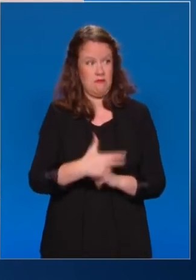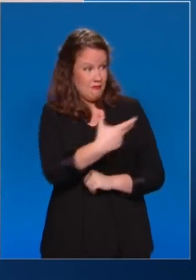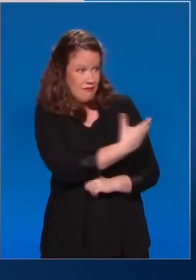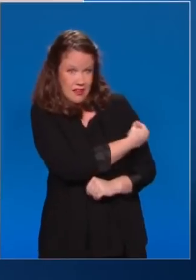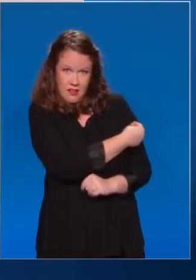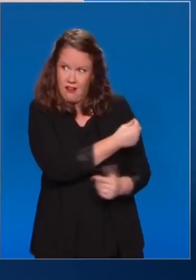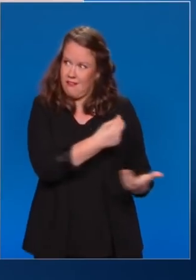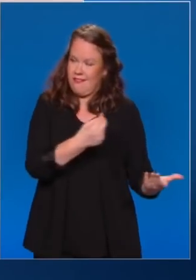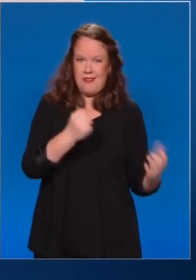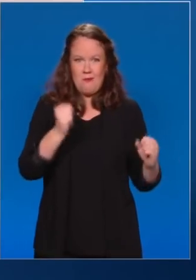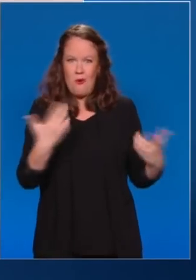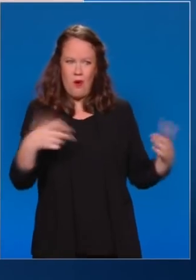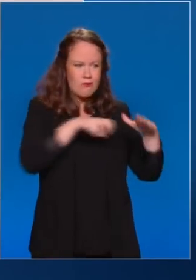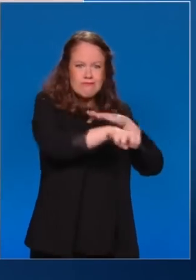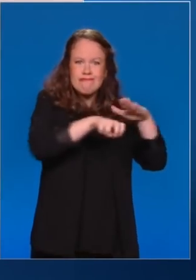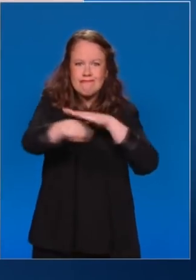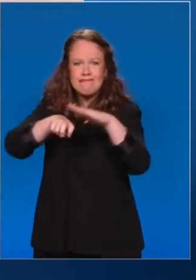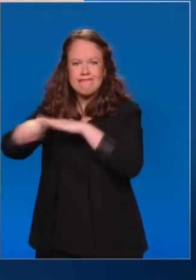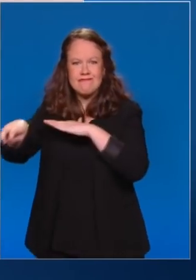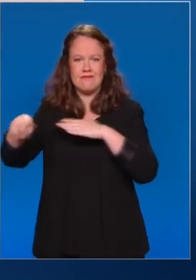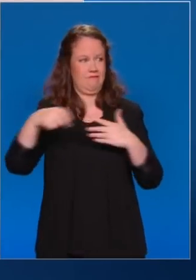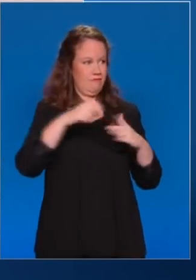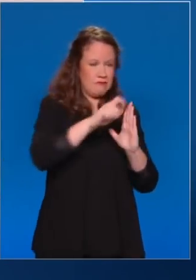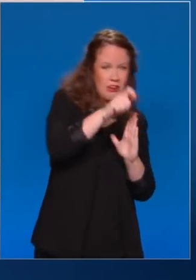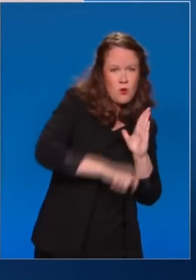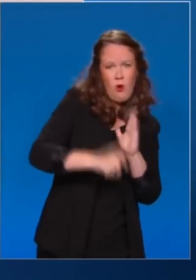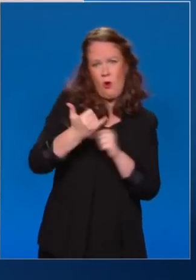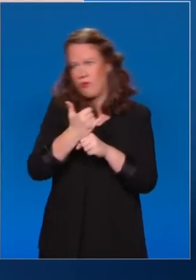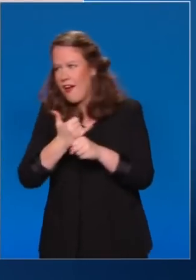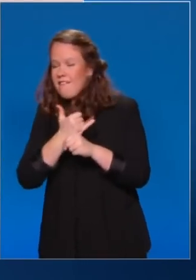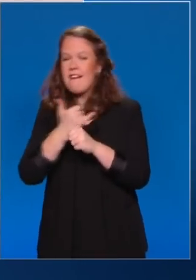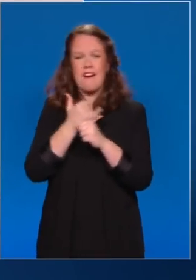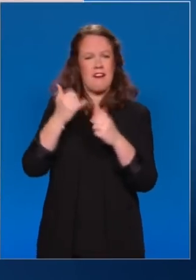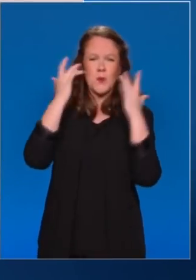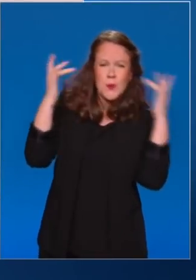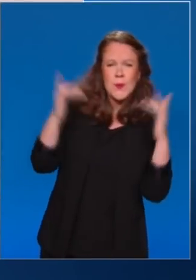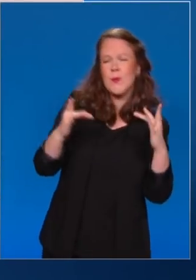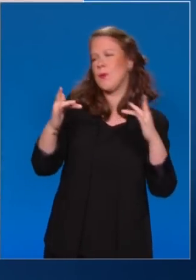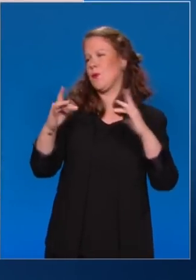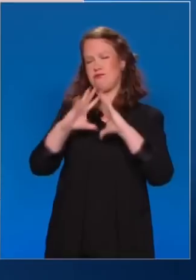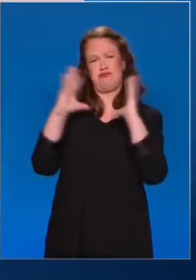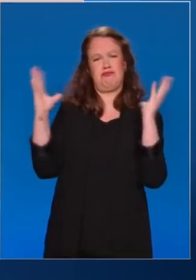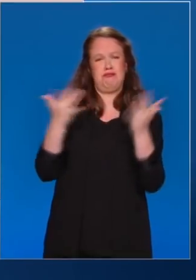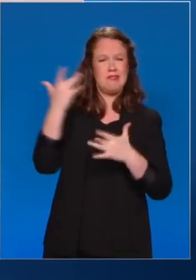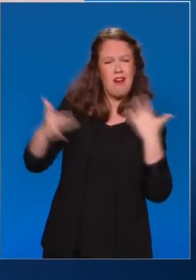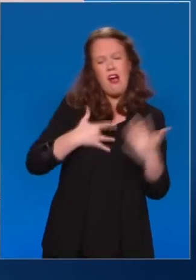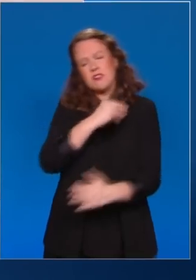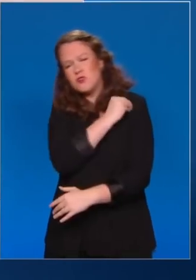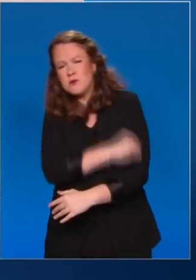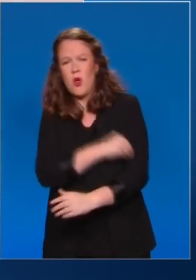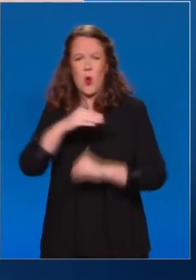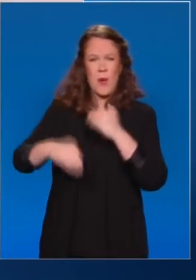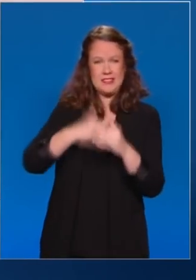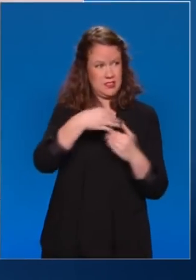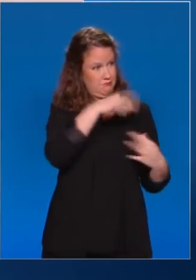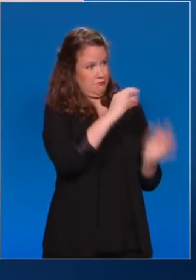sera possible d'obtenir un pass sanitaire et ainsi de vous rendre librement dans les cafés, les restaurants, les lieux de culture, de sport, de loisirs,